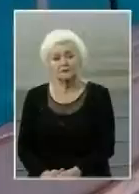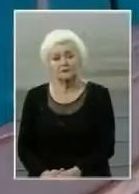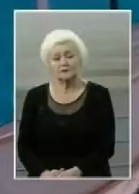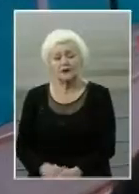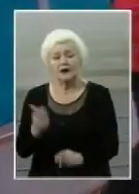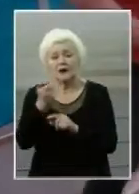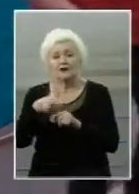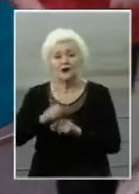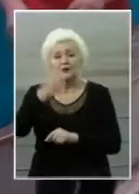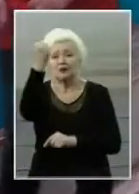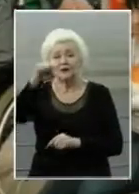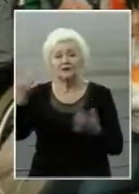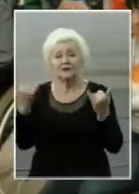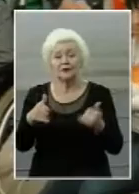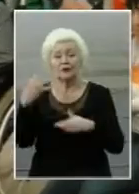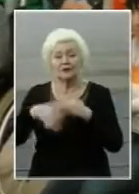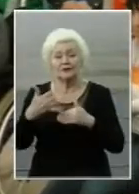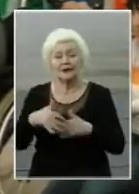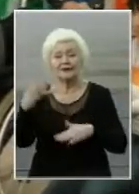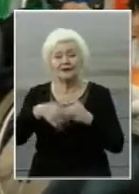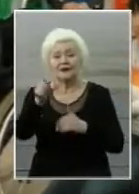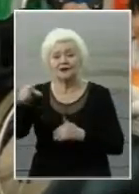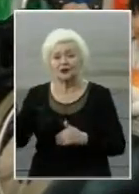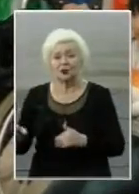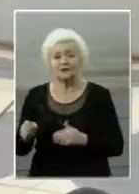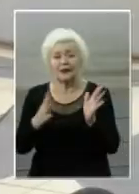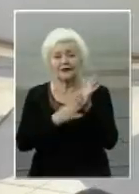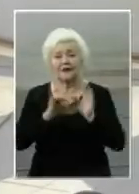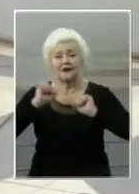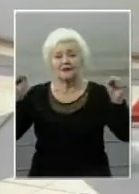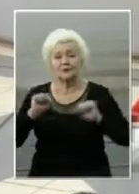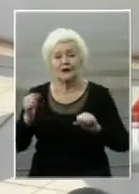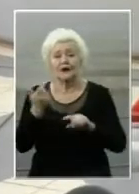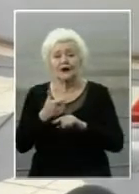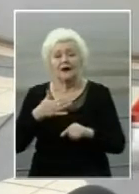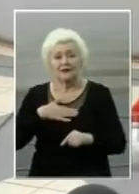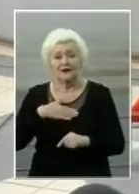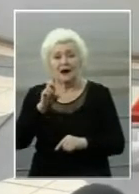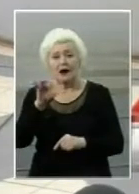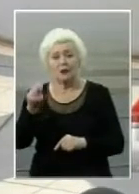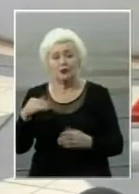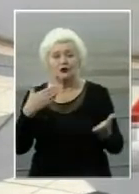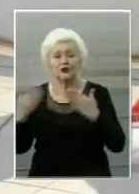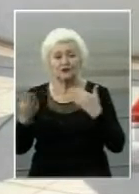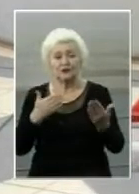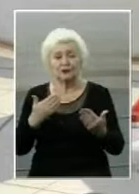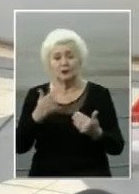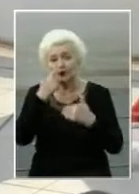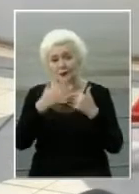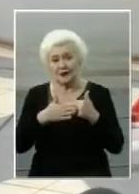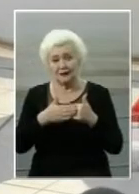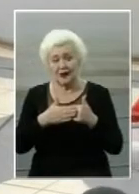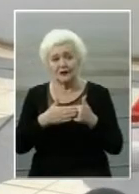Найбільше переможців сьогодні було серед харсонців – 10 спортсменів. Я граю більше відносно недавно.